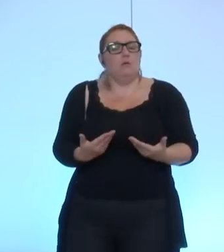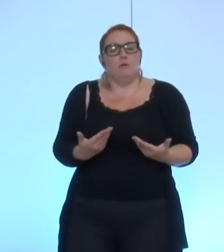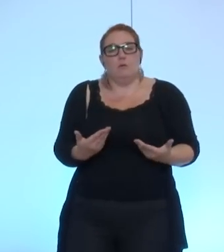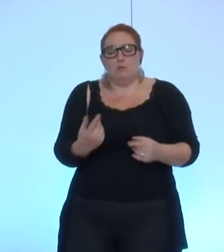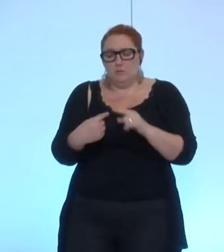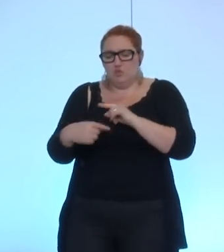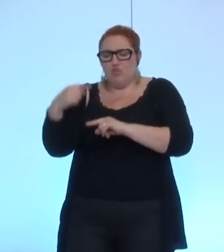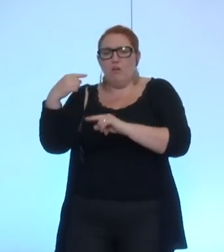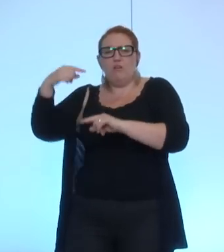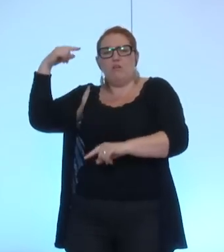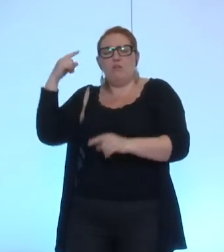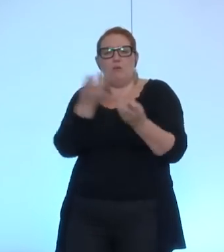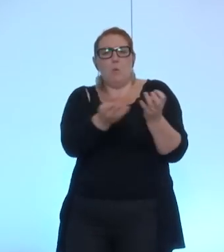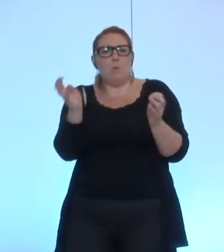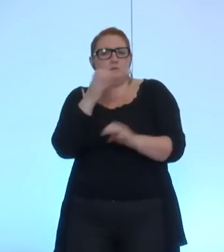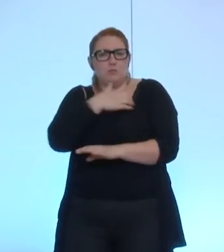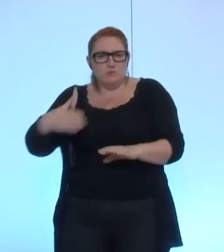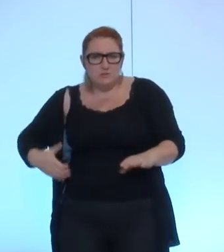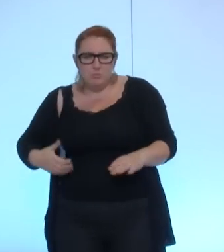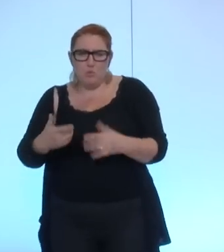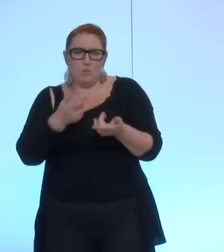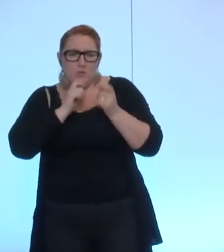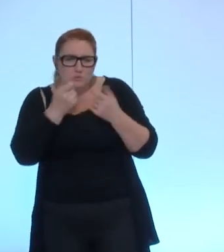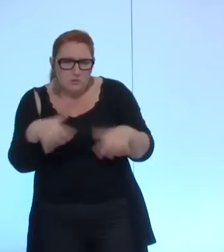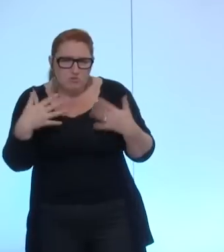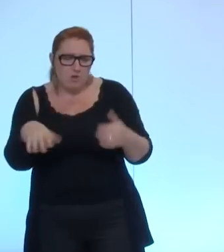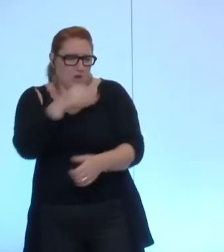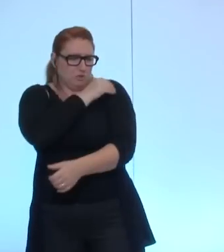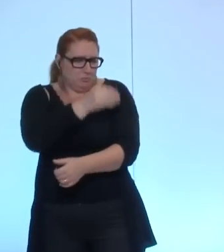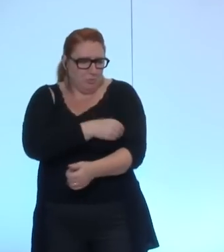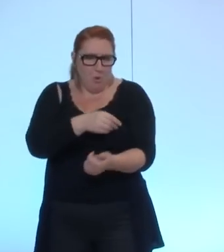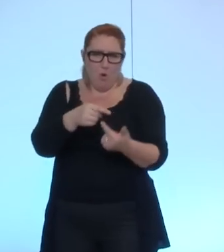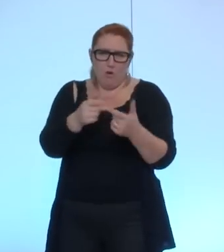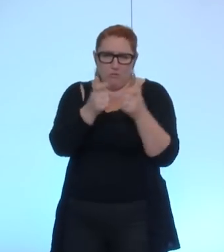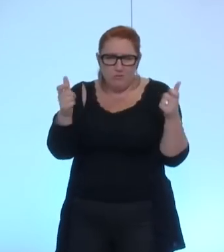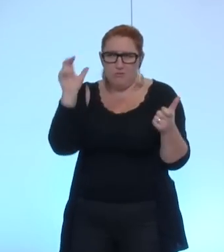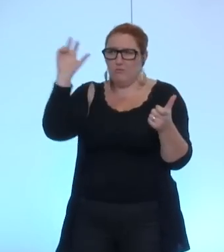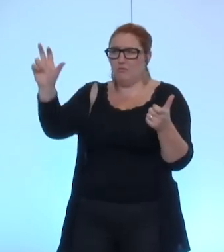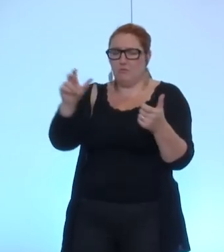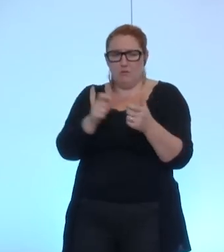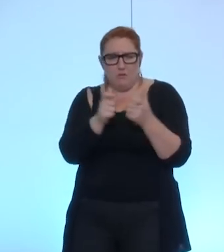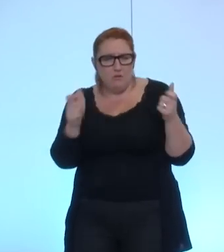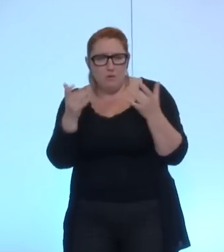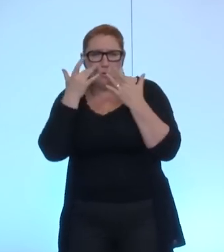précédents, on a évoqué plusieurs équipements sportifs, culturels, économiques. Alors,